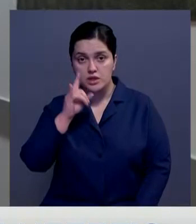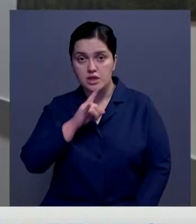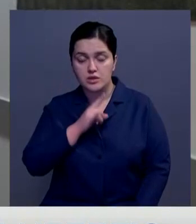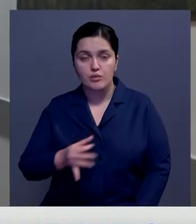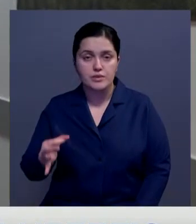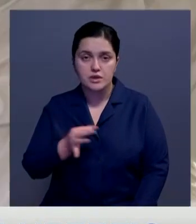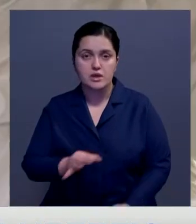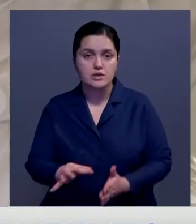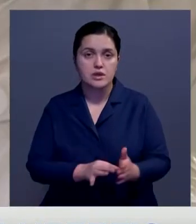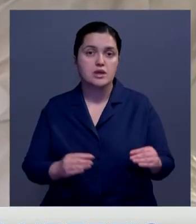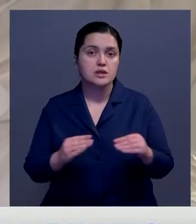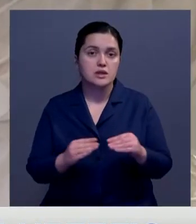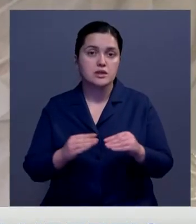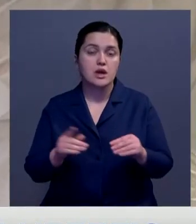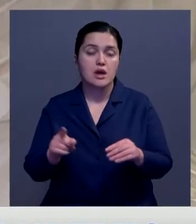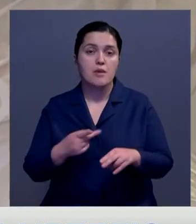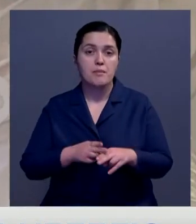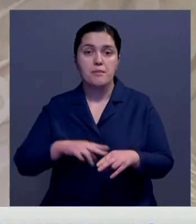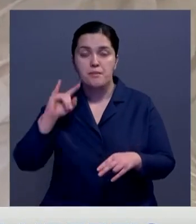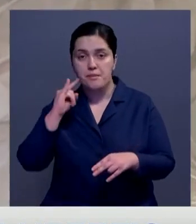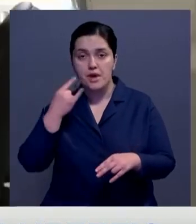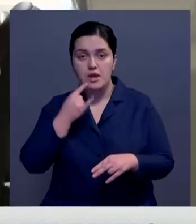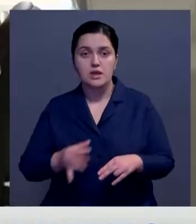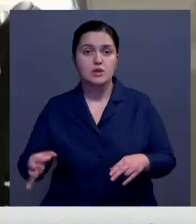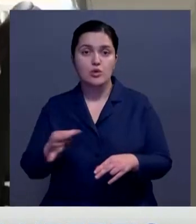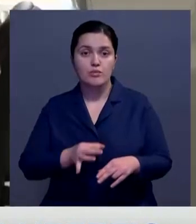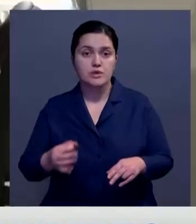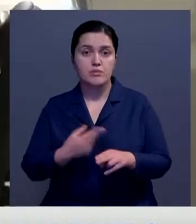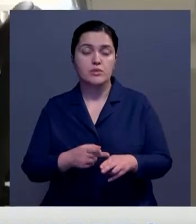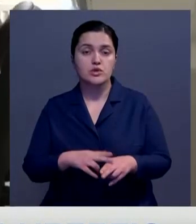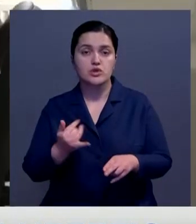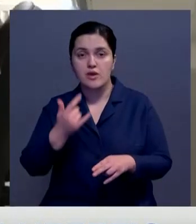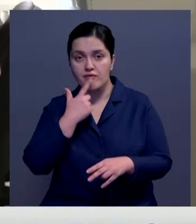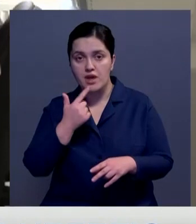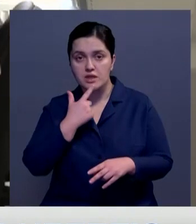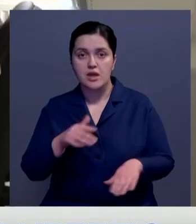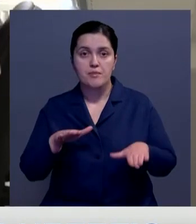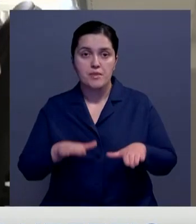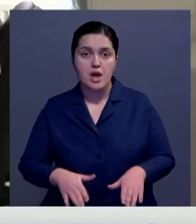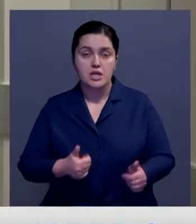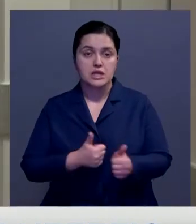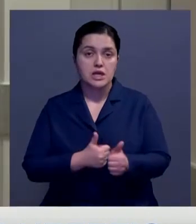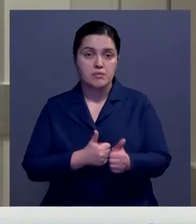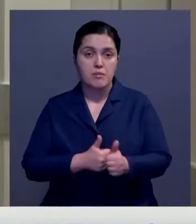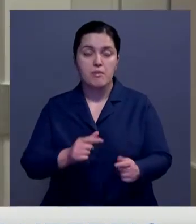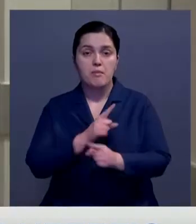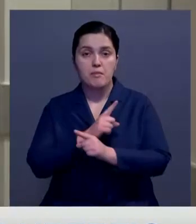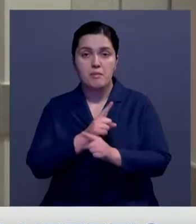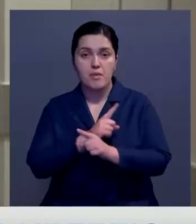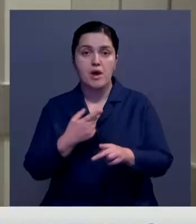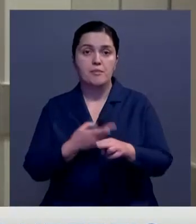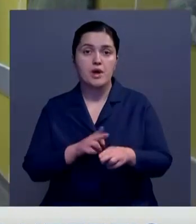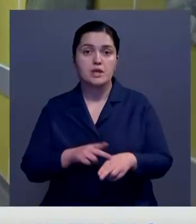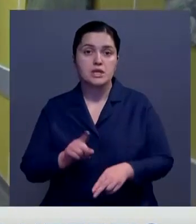Восточно-Казахстанской области. Сразу 10. Напомню, регион вместе с Павлодарской областью находится в красной зоне. Следом по количеству